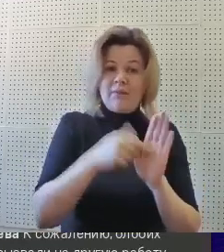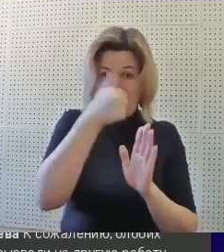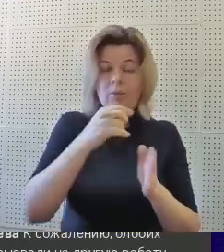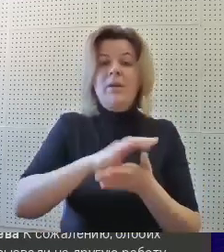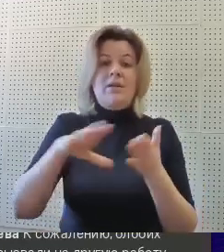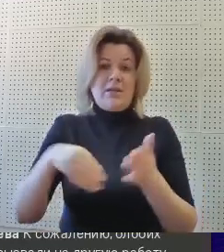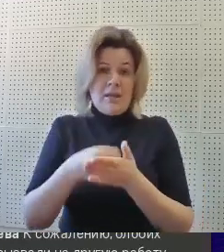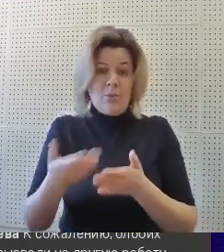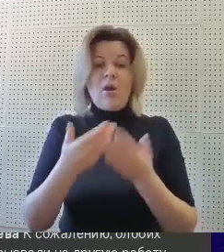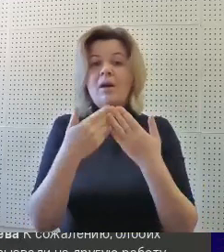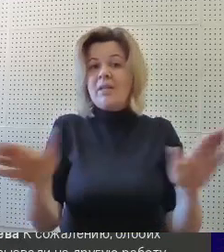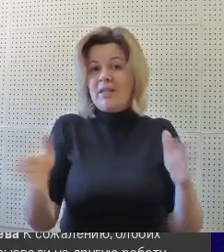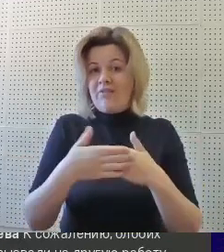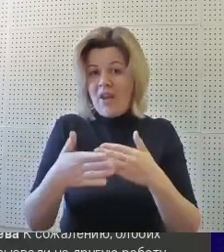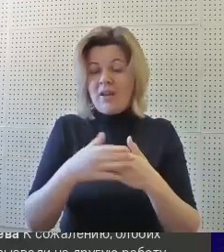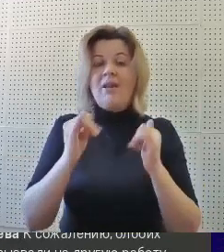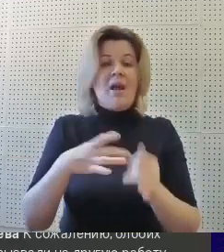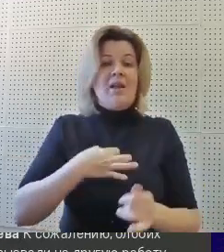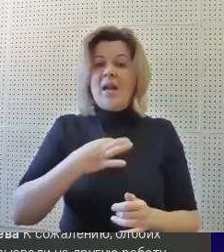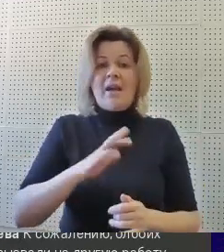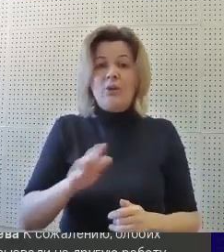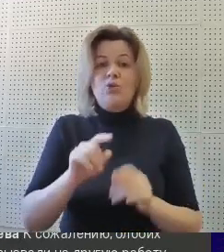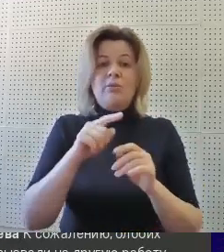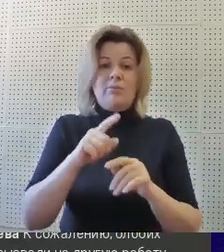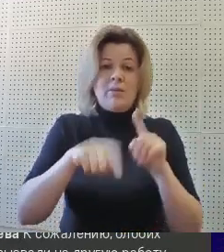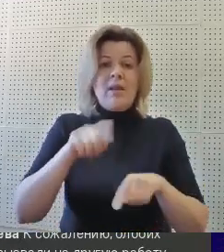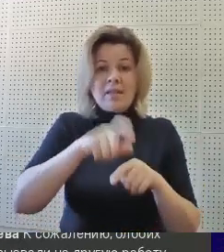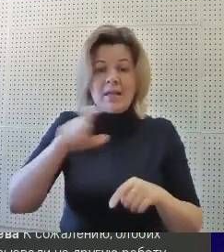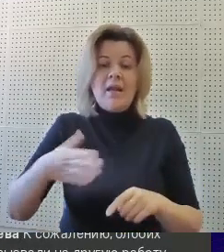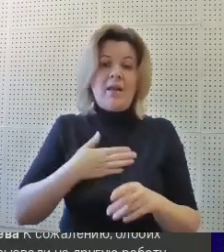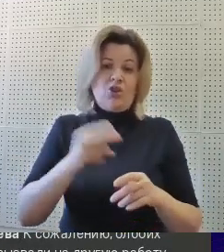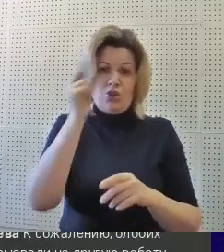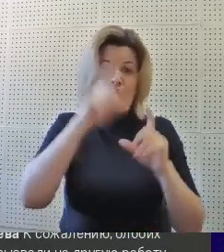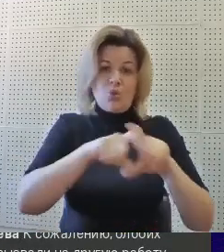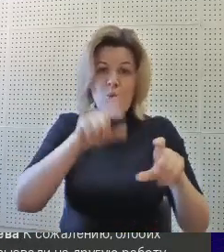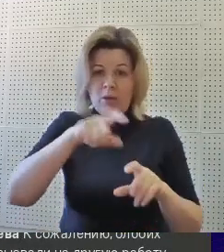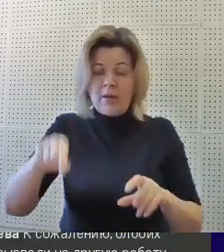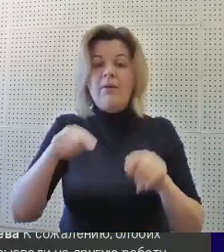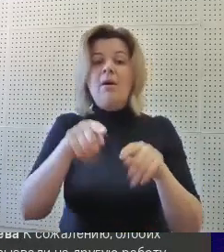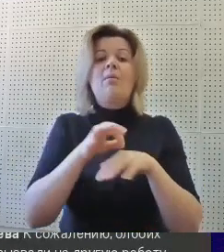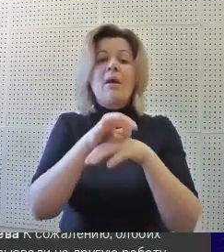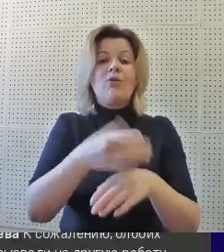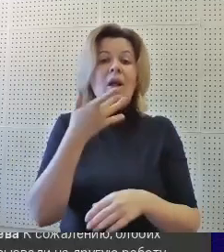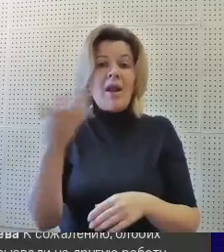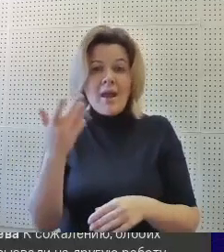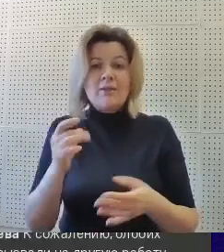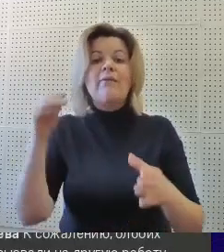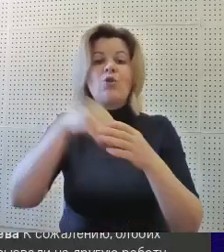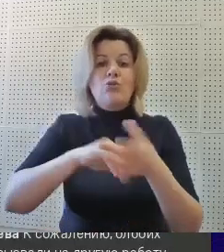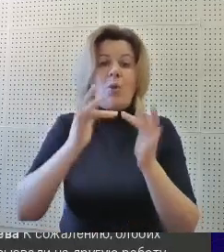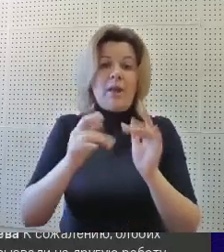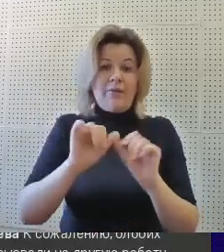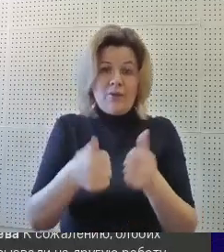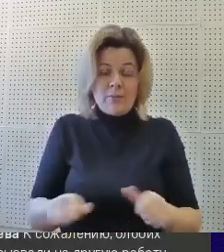открывает двери неравнодушным родителям наших школьников, где проводятся лекции, в том числе в онлайн-форматах, для